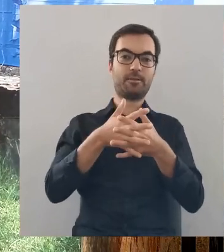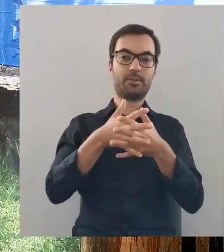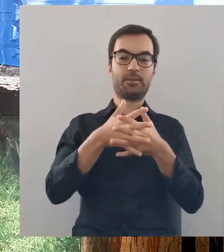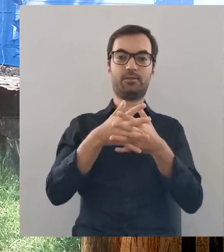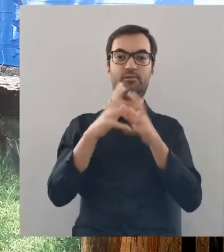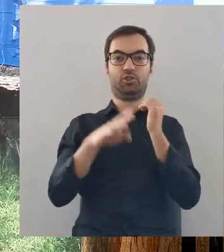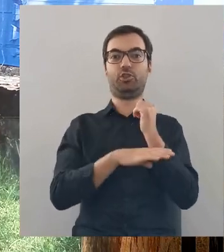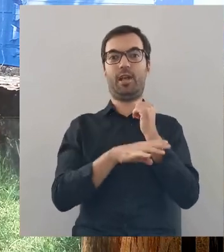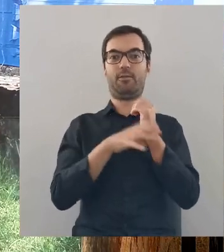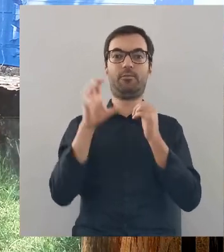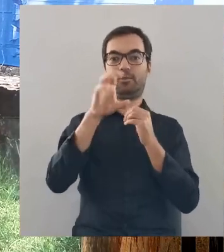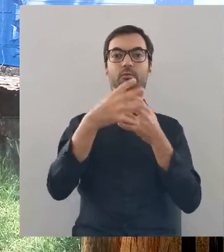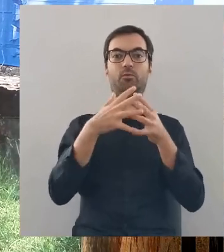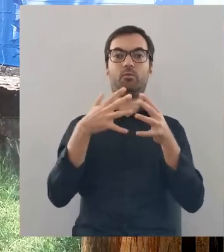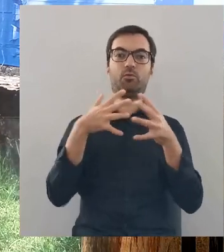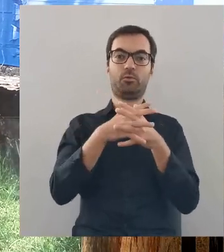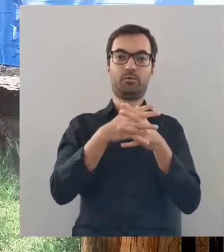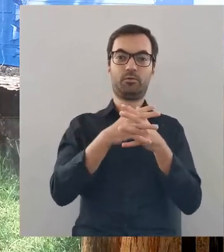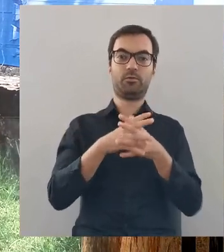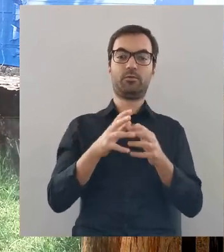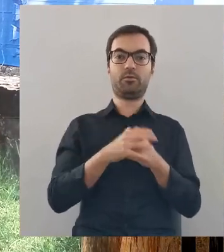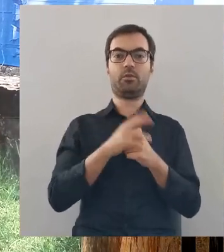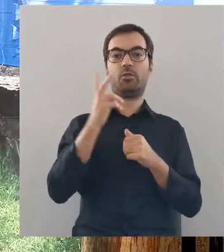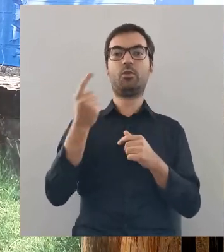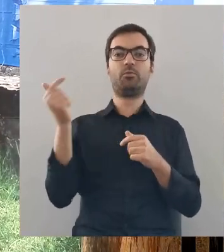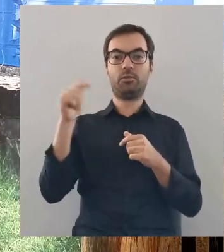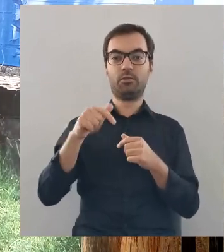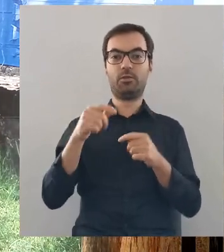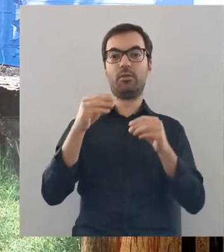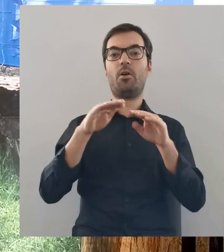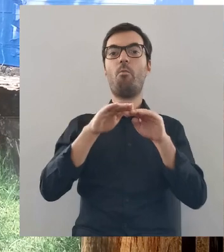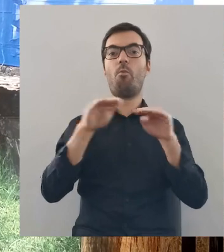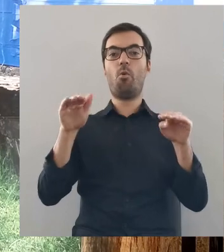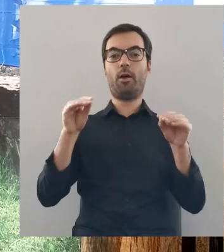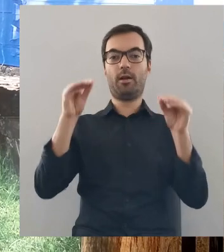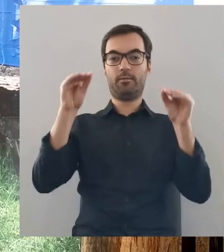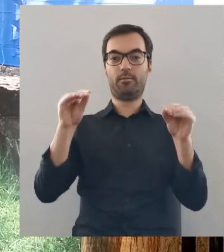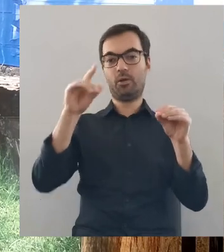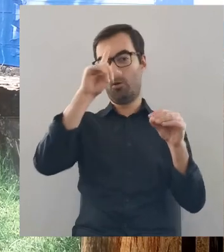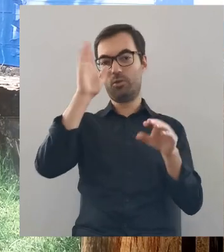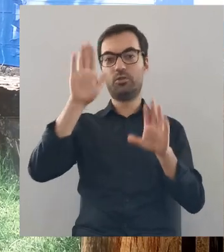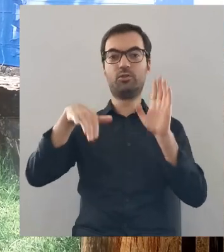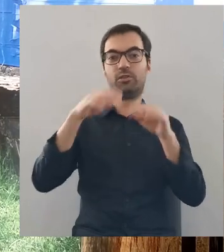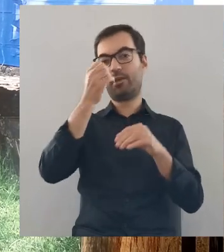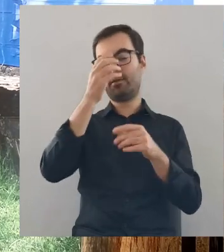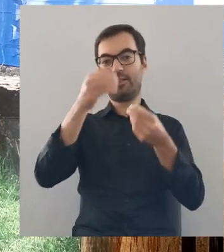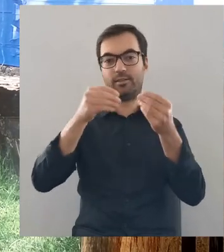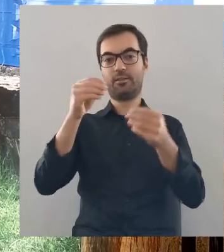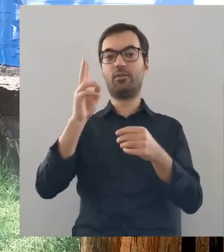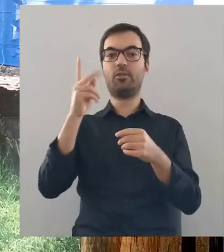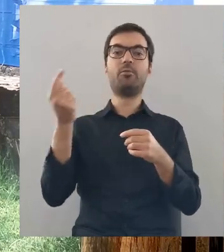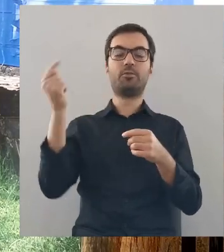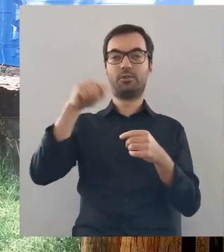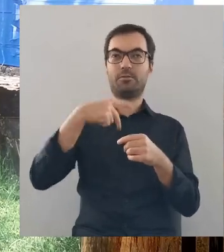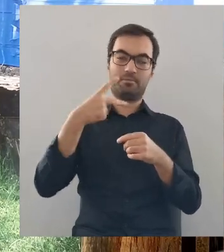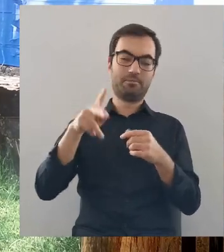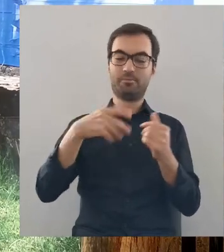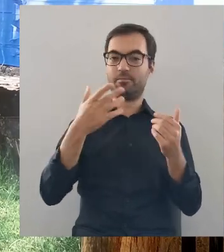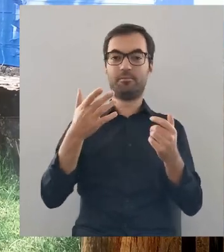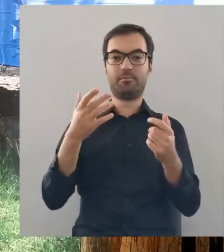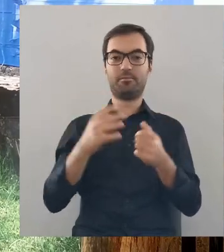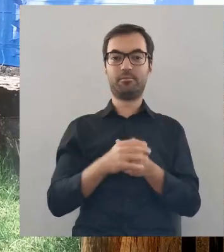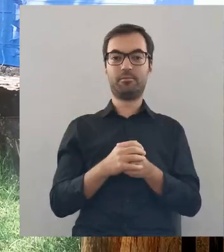Boskiej wrośnięty dosłownie drzewo. Ktoś się pojawił, postawił tam półeczkę, na której potem ludzie zostawiali kwiaty.